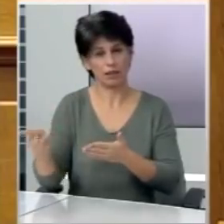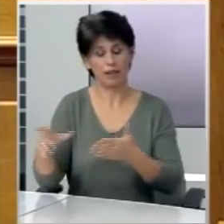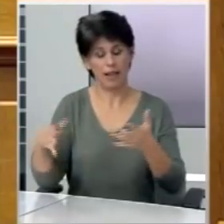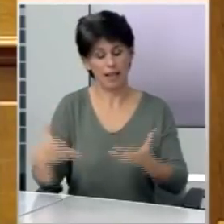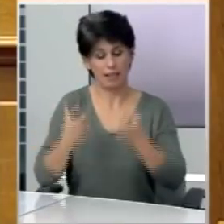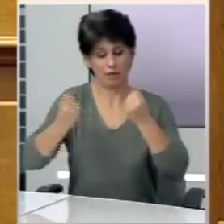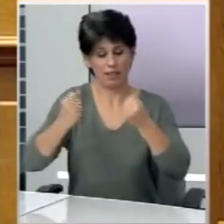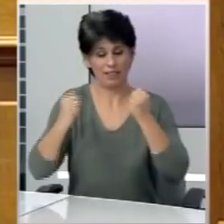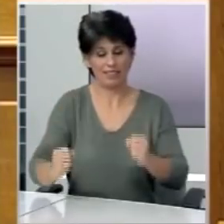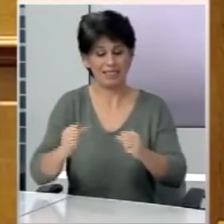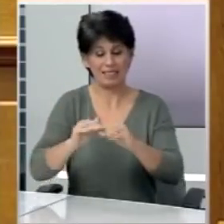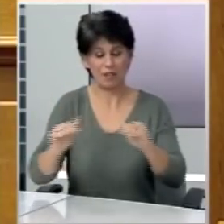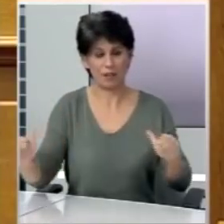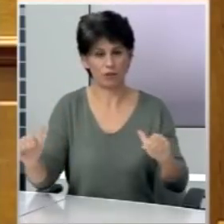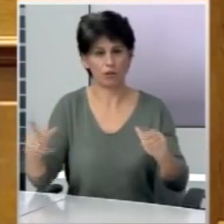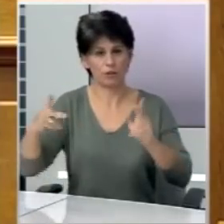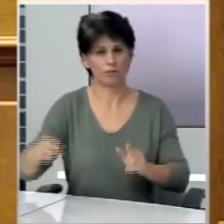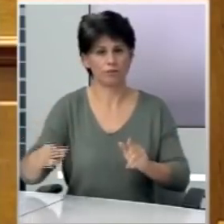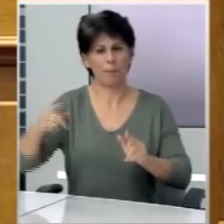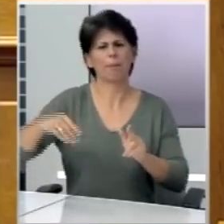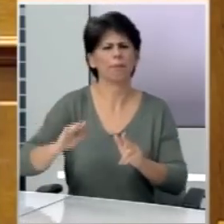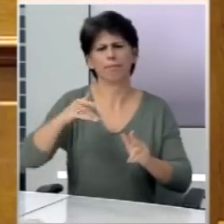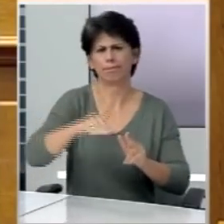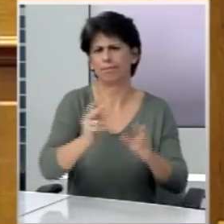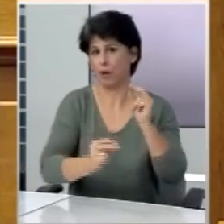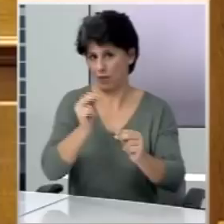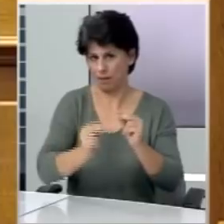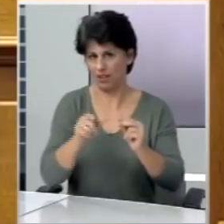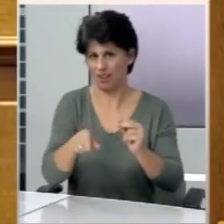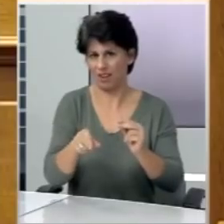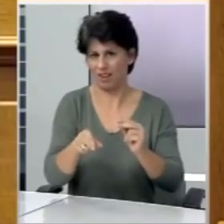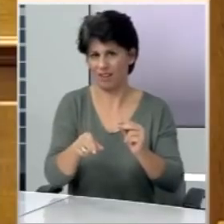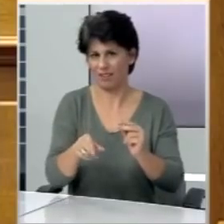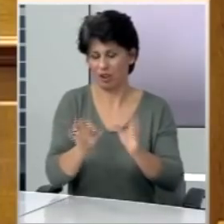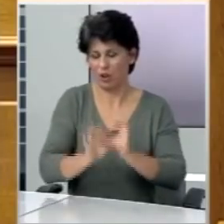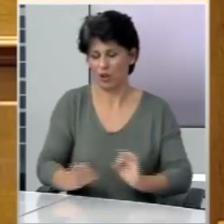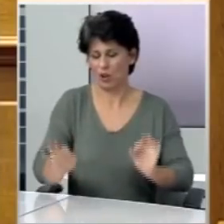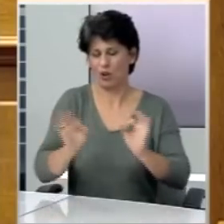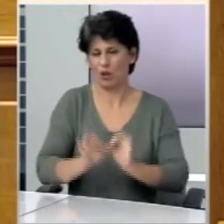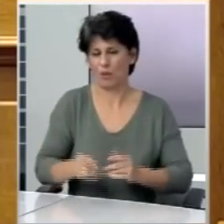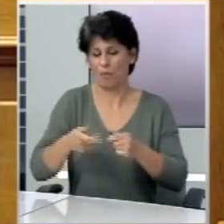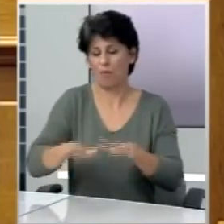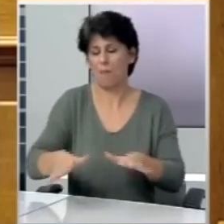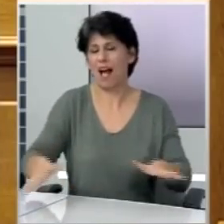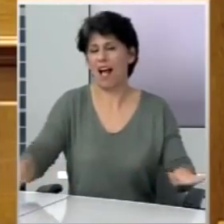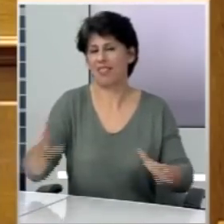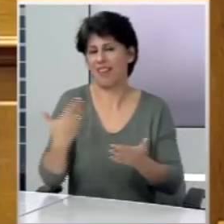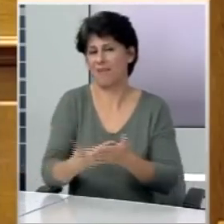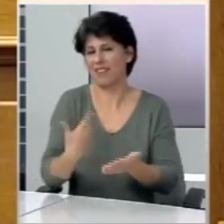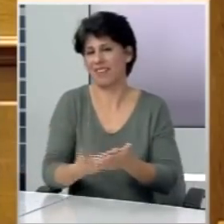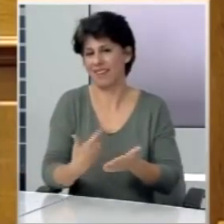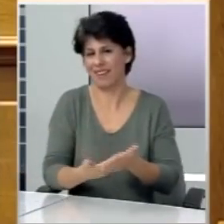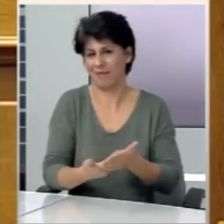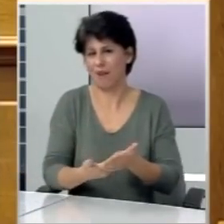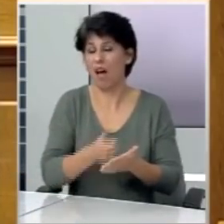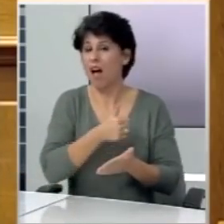σταθερότητας ή της αποτροπής περιπαιτιών είναι το προπαγανδιστικό κυρίως επιχείρημα μόνο όμως για την